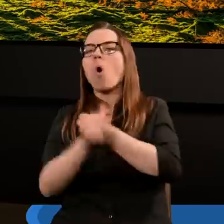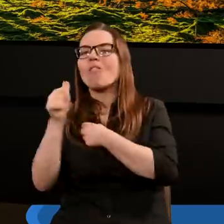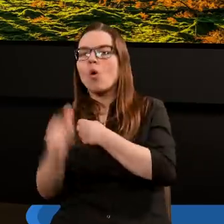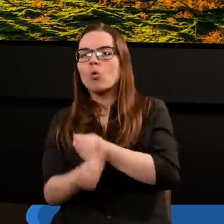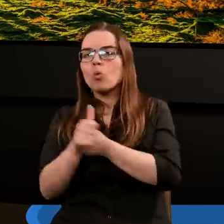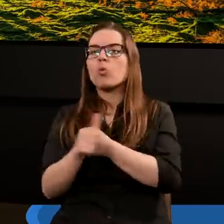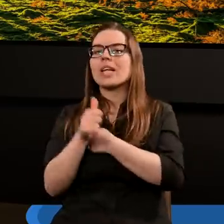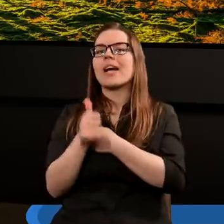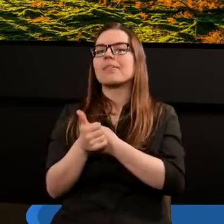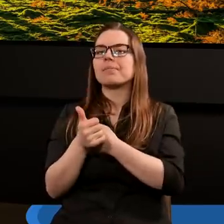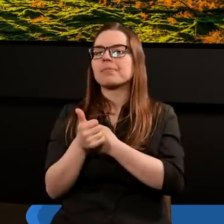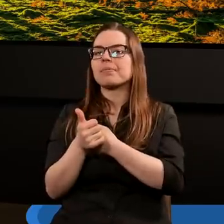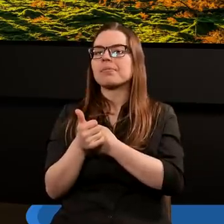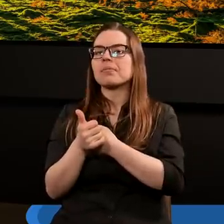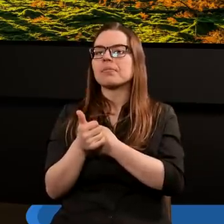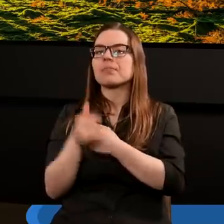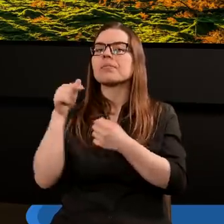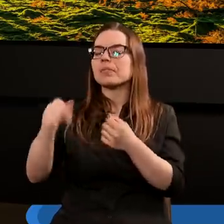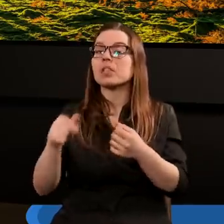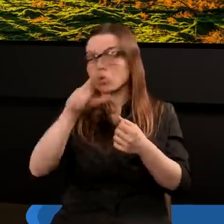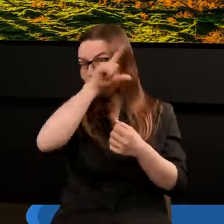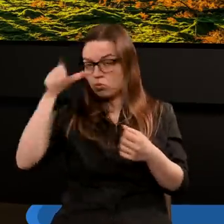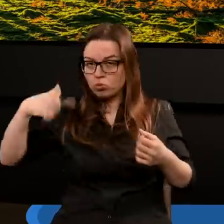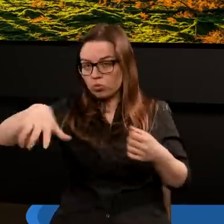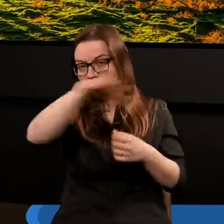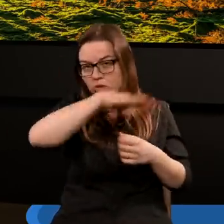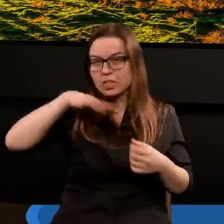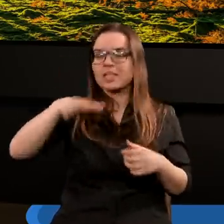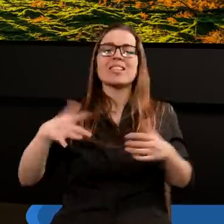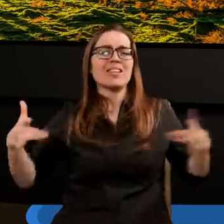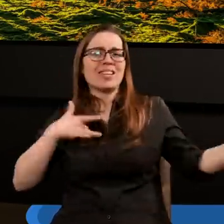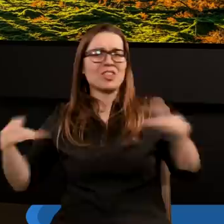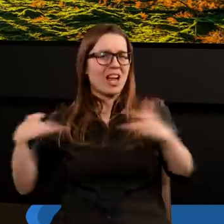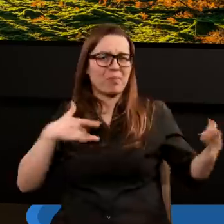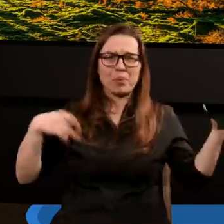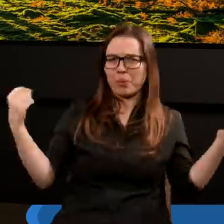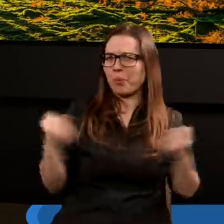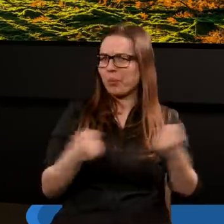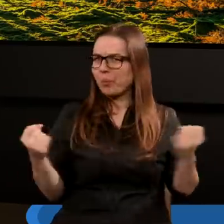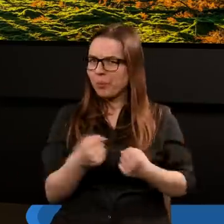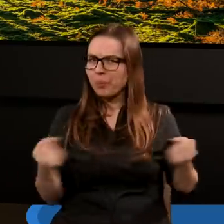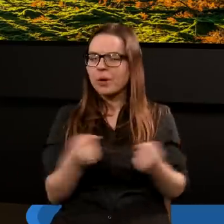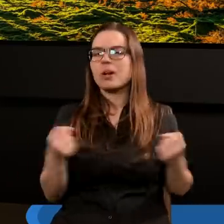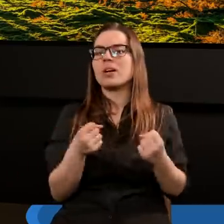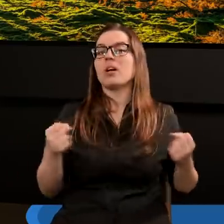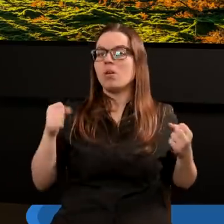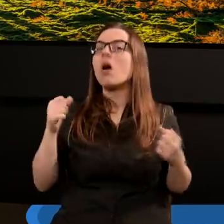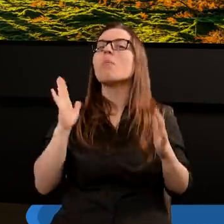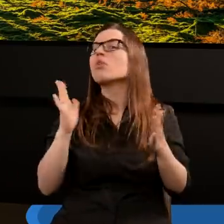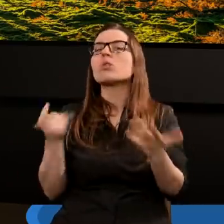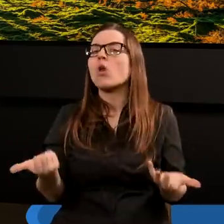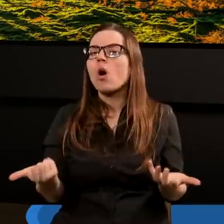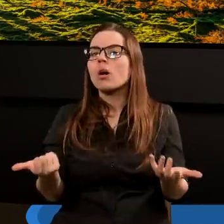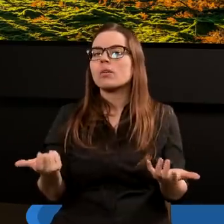to, że ci ludzie, którzy będą tak cierpieć, że pójdą